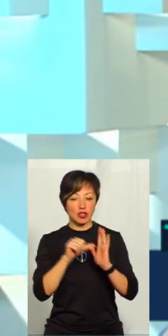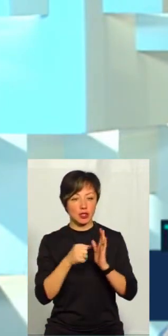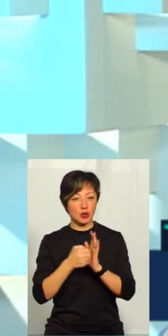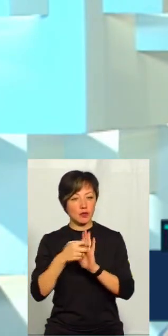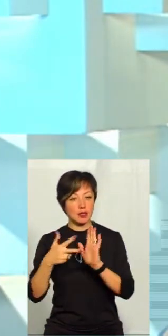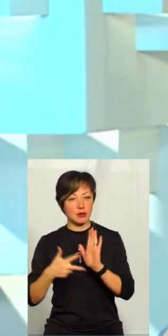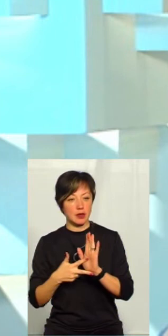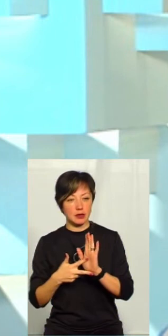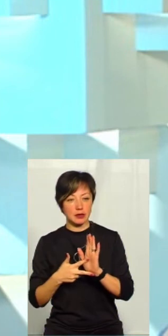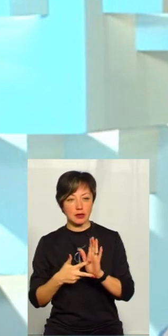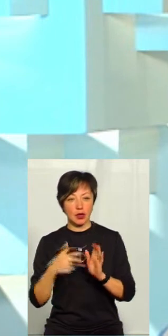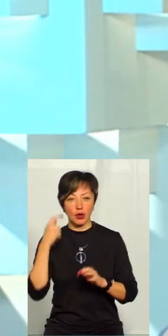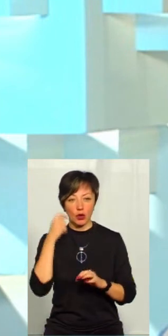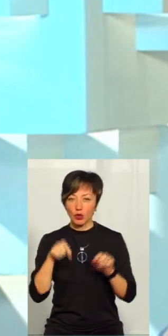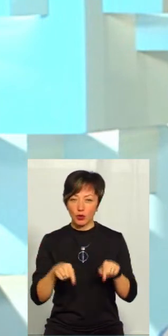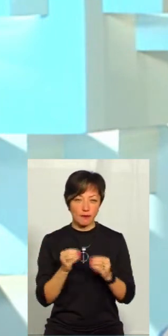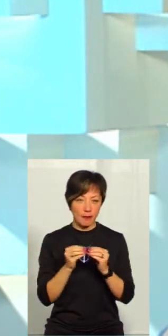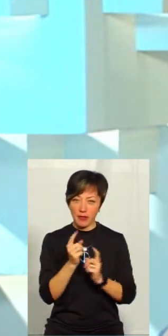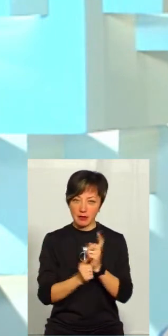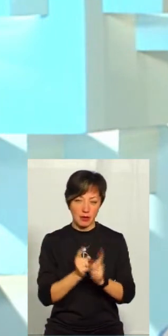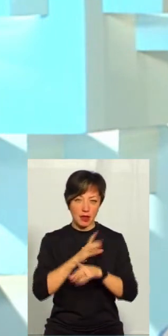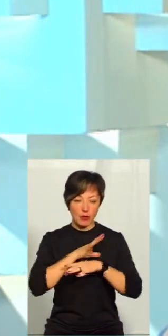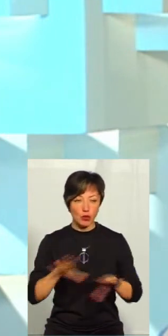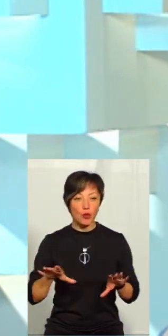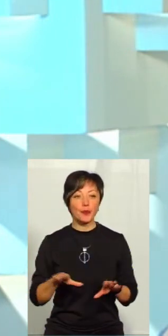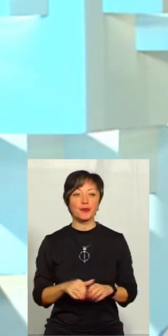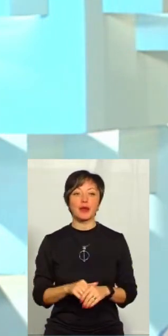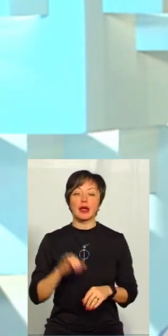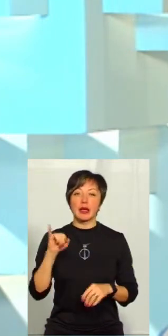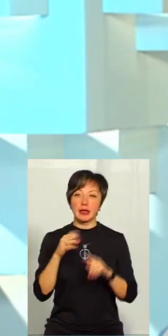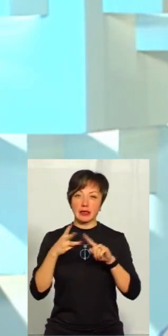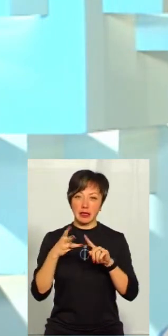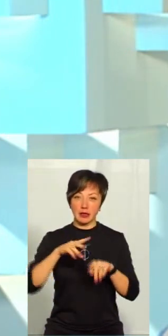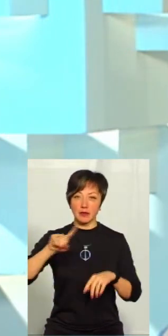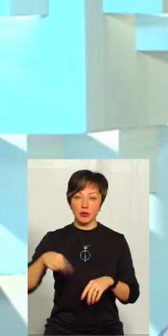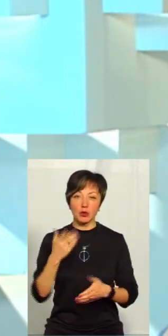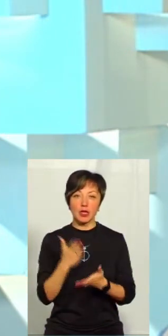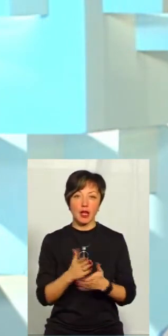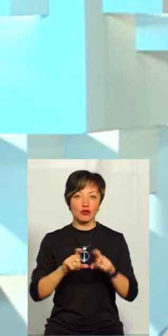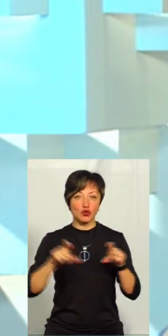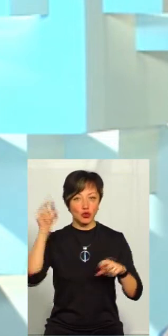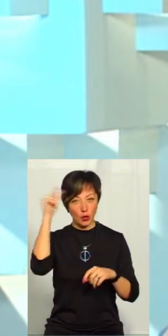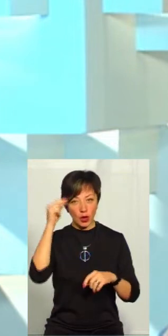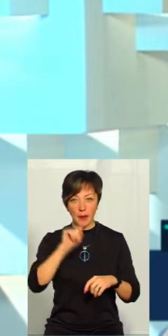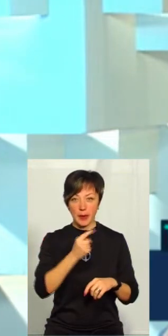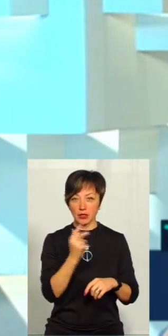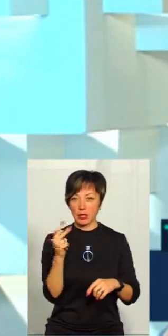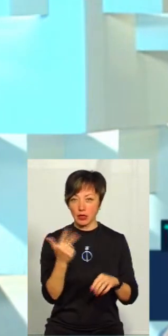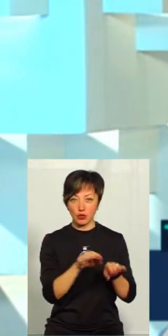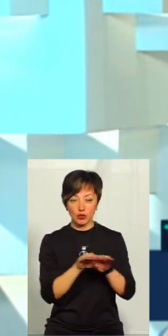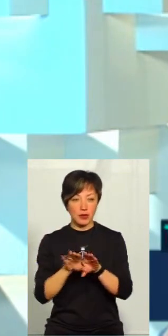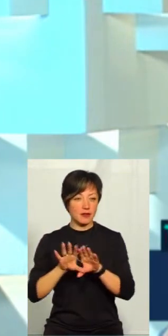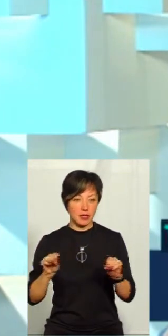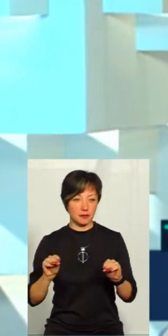від 6 до 18 років. Тут взагалі ніяких змін не було. І наявні школи раніше в методиці, це було першого, третєго